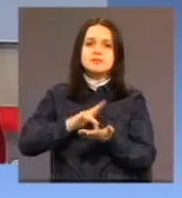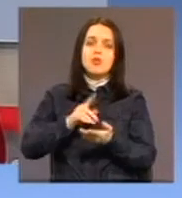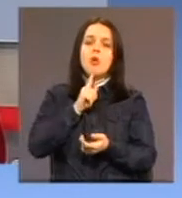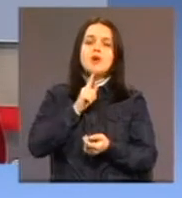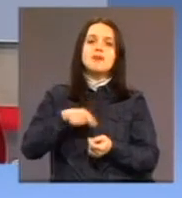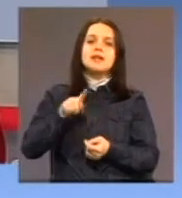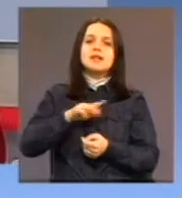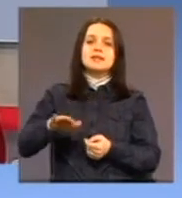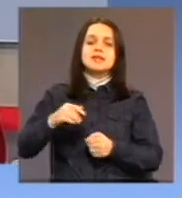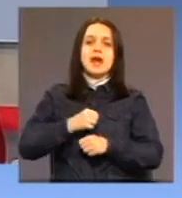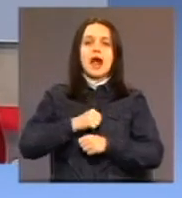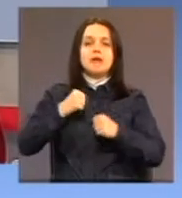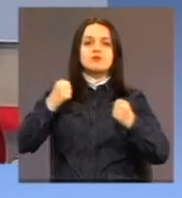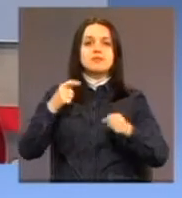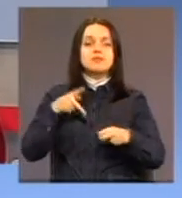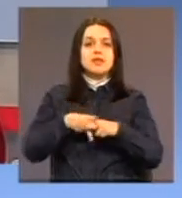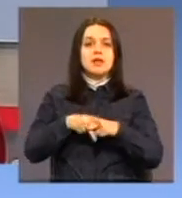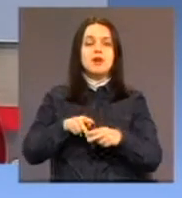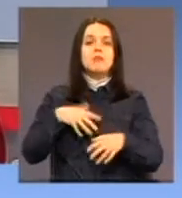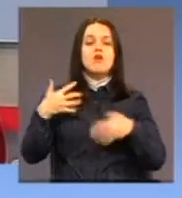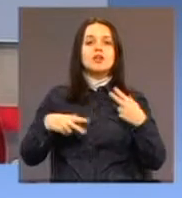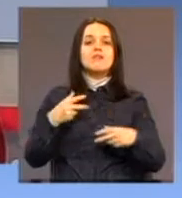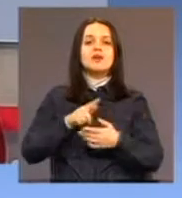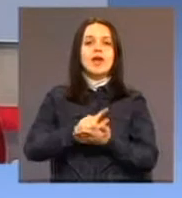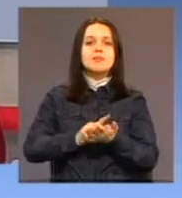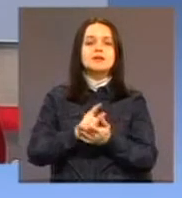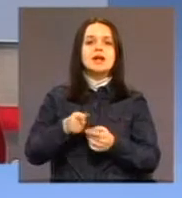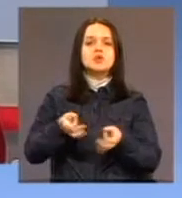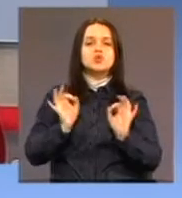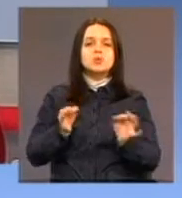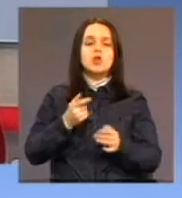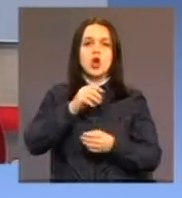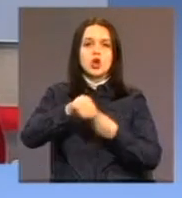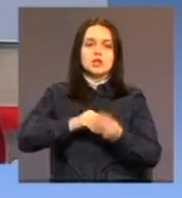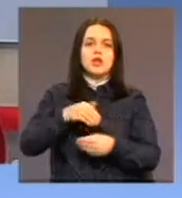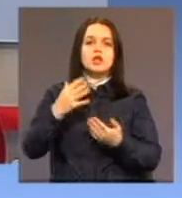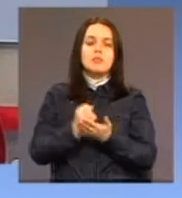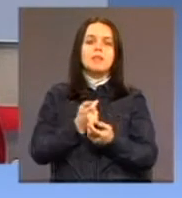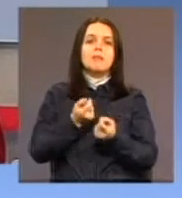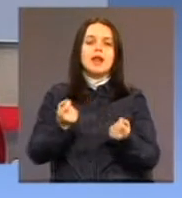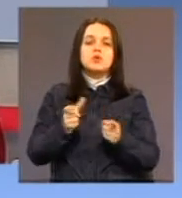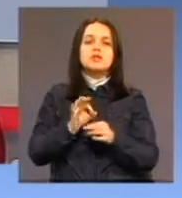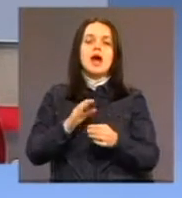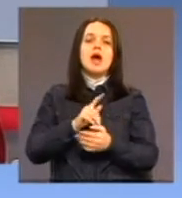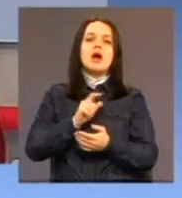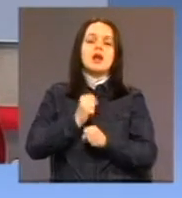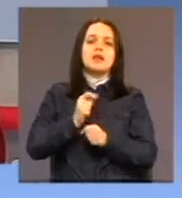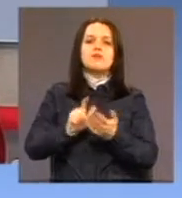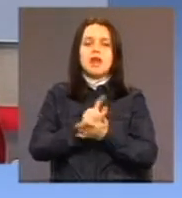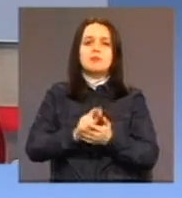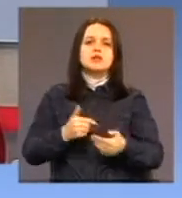smetnjama provode vrijeme sa stručnjacima dok roditelji dobivaju priliku i zaradi vrijeme da se posvete ostalim obavezama